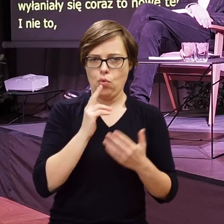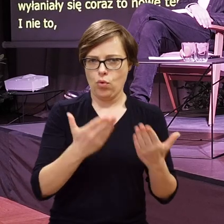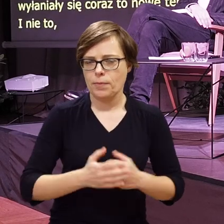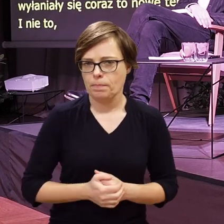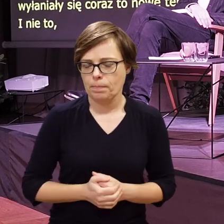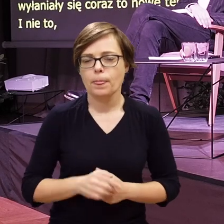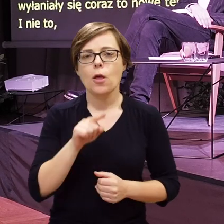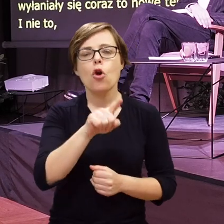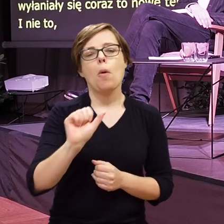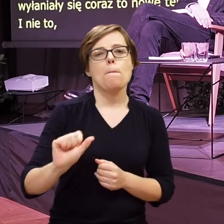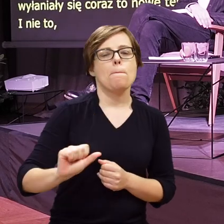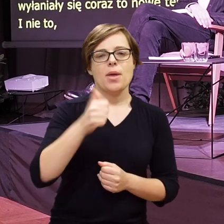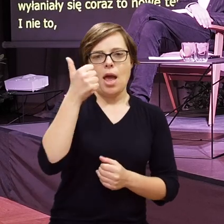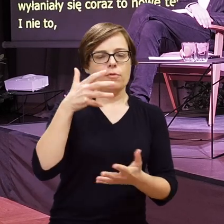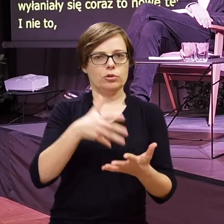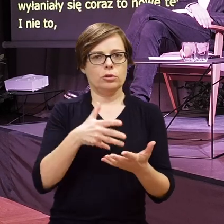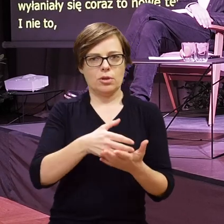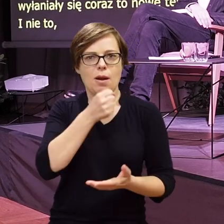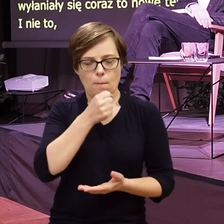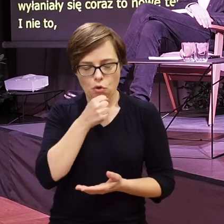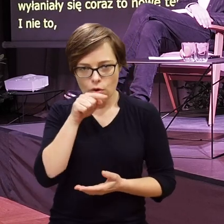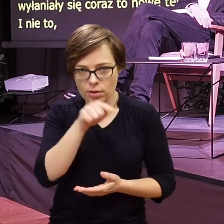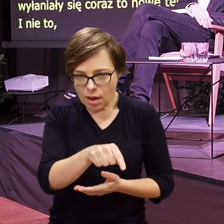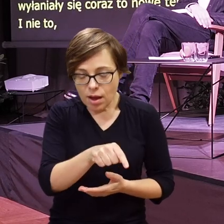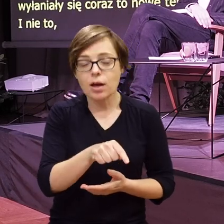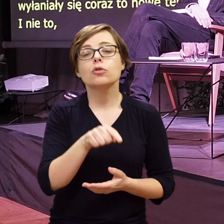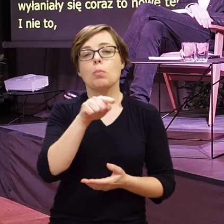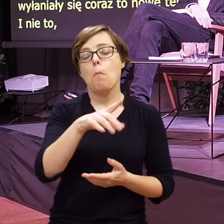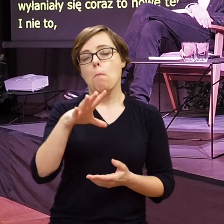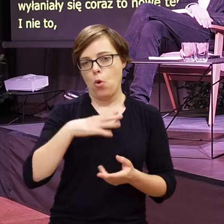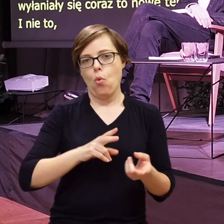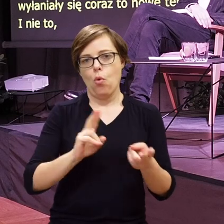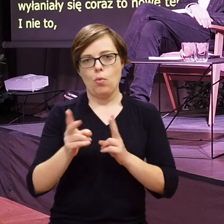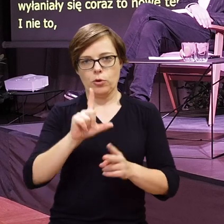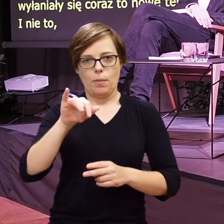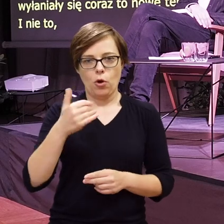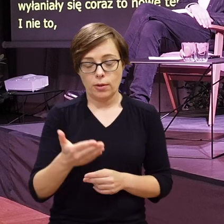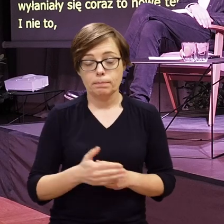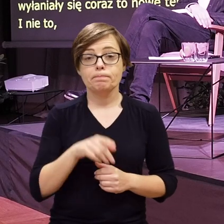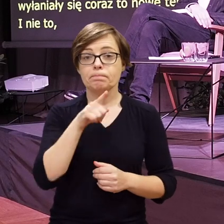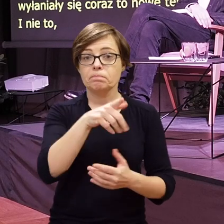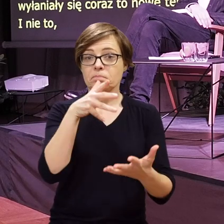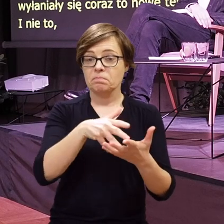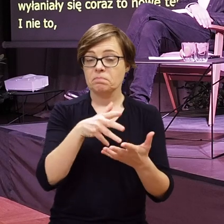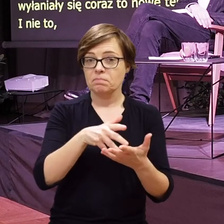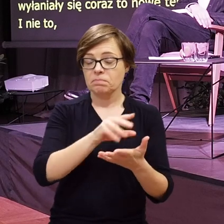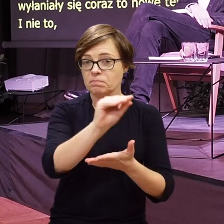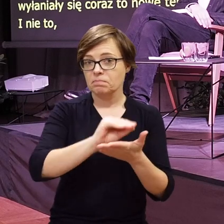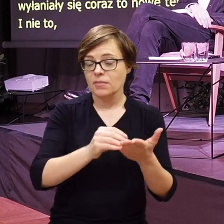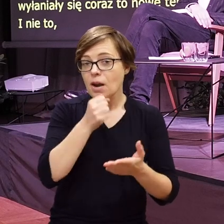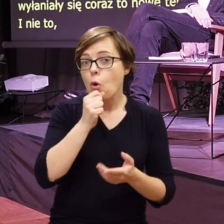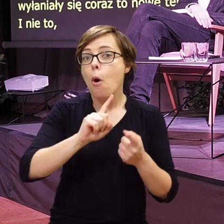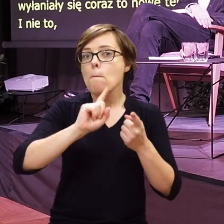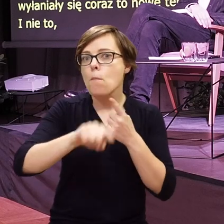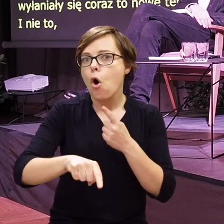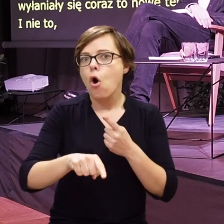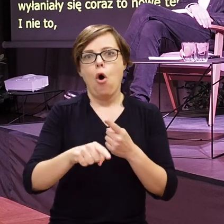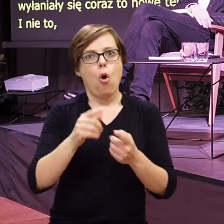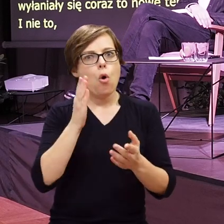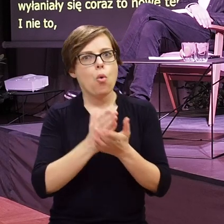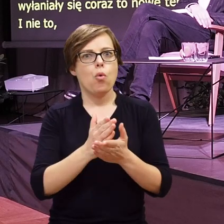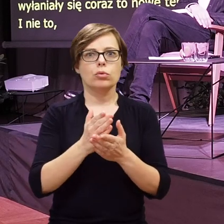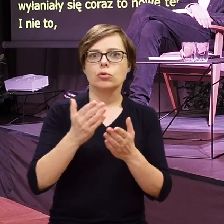To był pierwszy reportaż. On został przetłumaczony na polski język migowy i po tym reportażu zaczęło się pojawiać kolejne jakieś